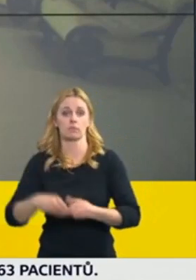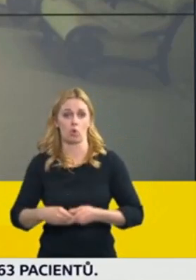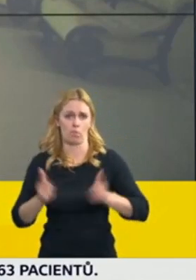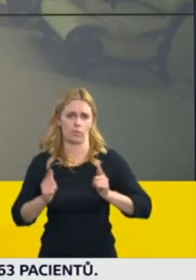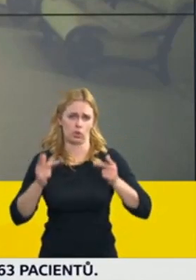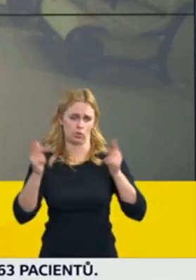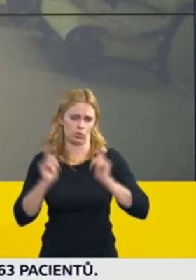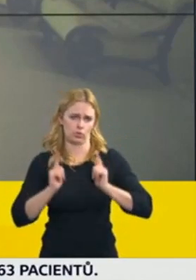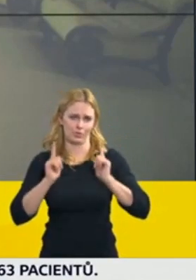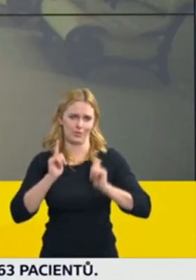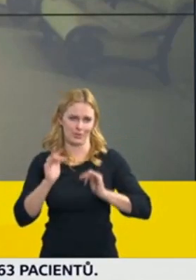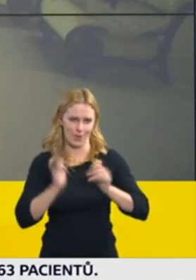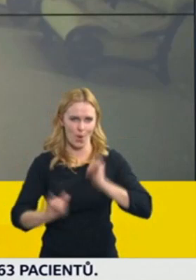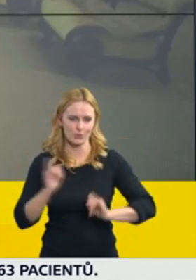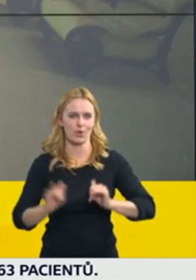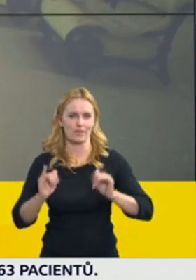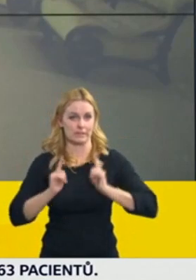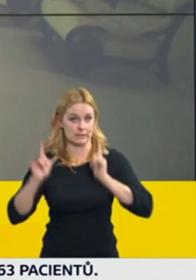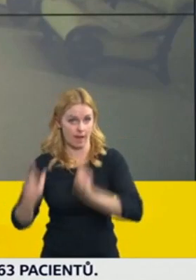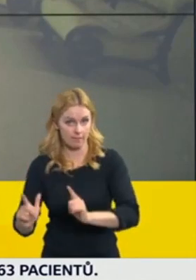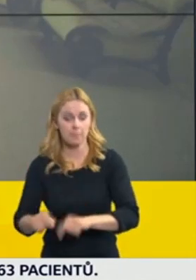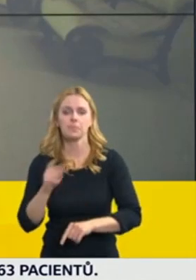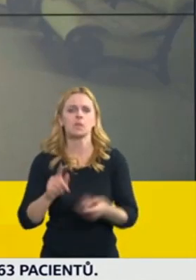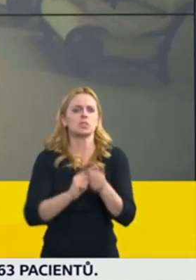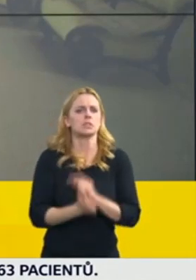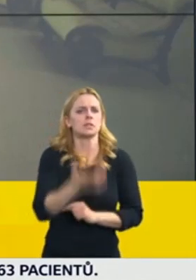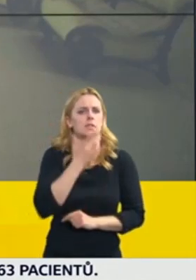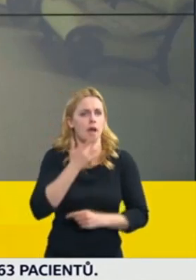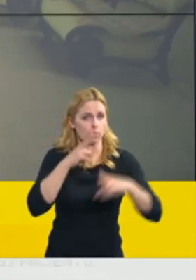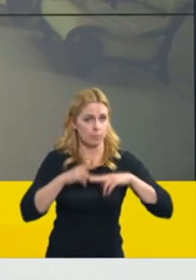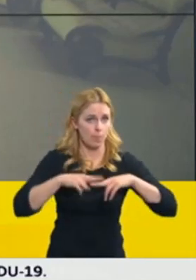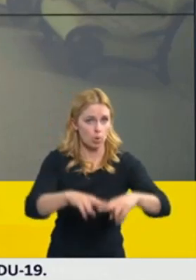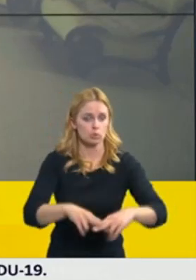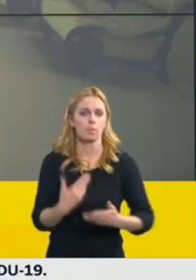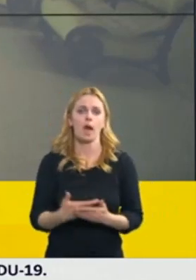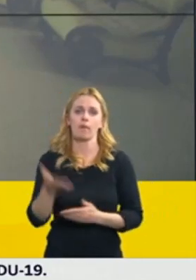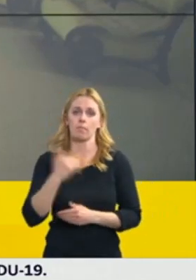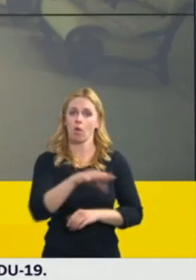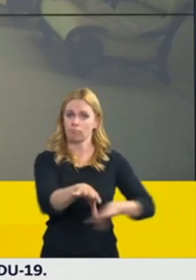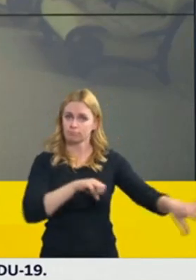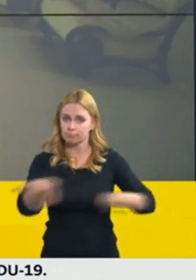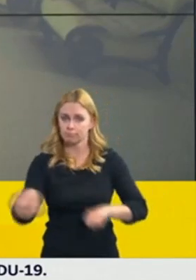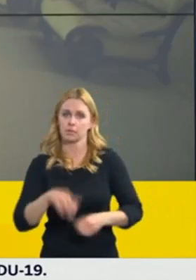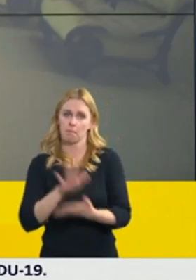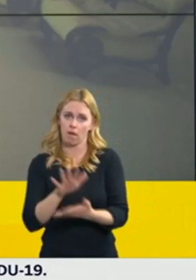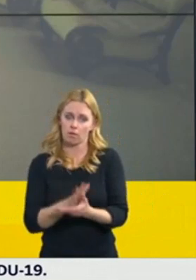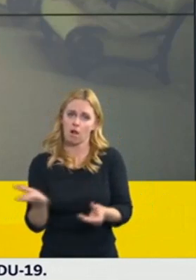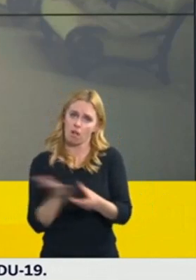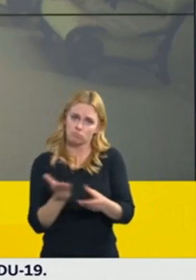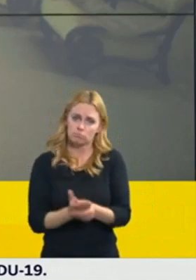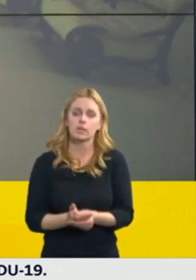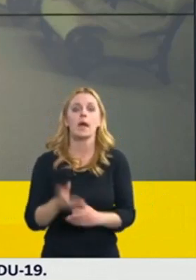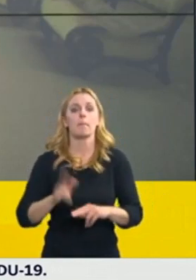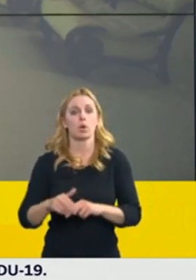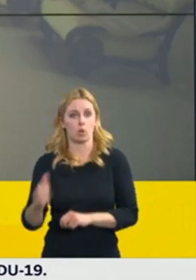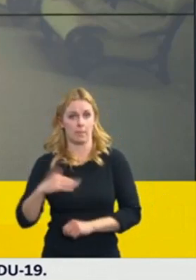to řízení probíhalo tak, že na základě podkladů, respektive seznamu ministerstva zdravotnictví, to znamená ministerstvo zdravotnictví, dalo seznam